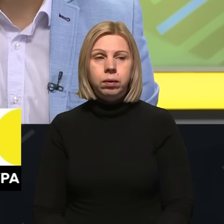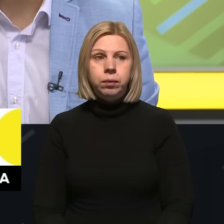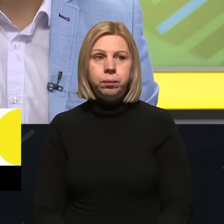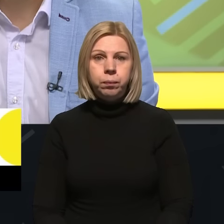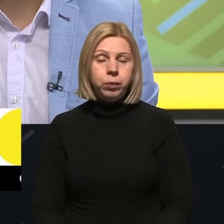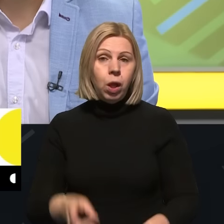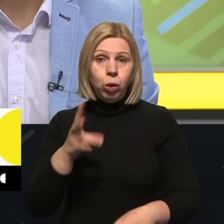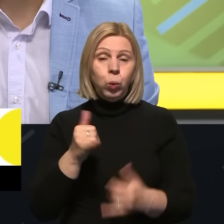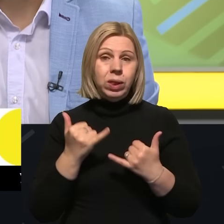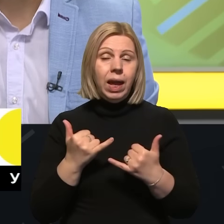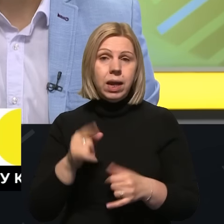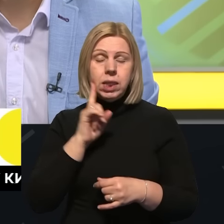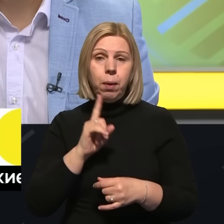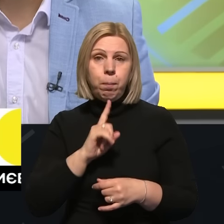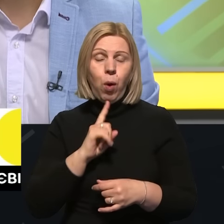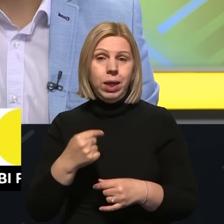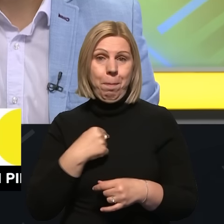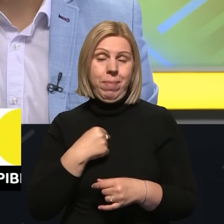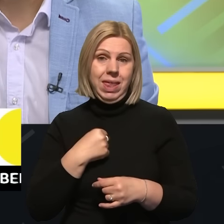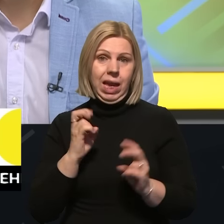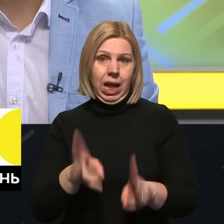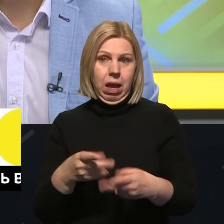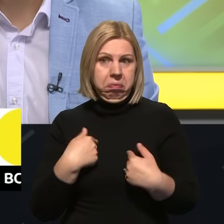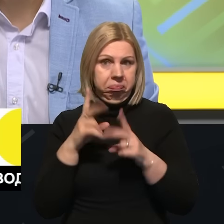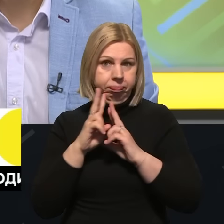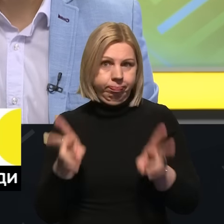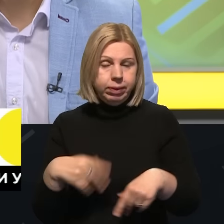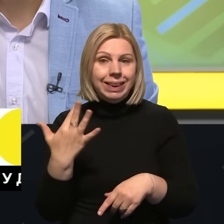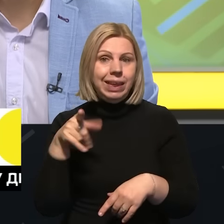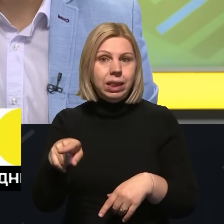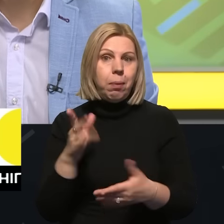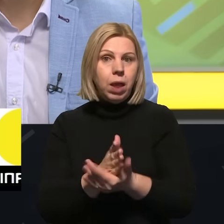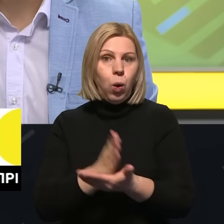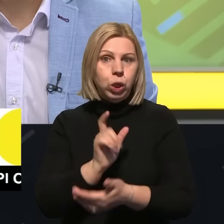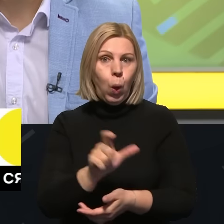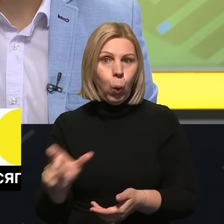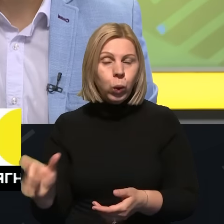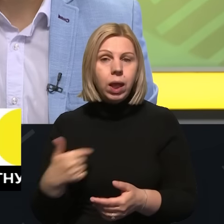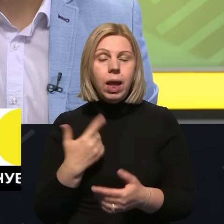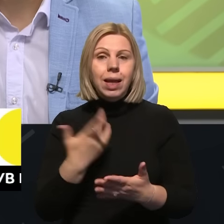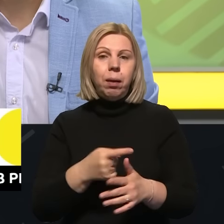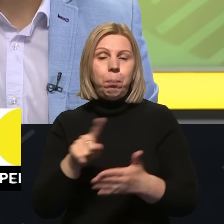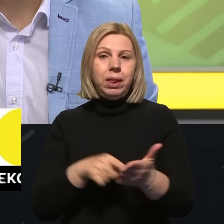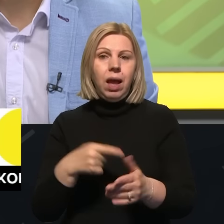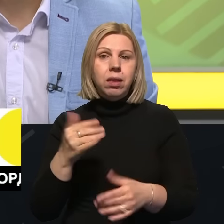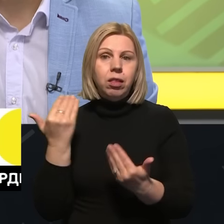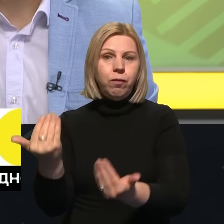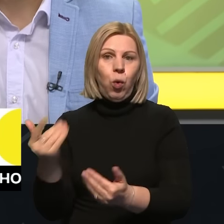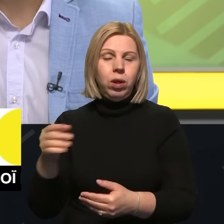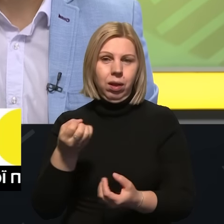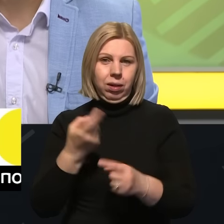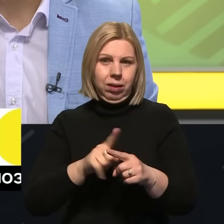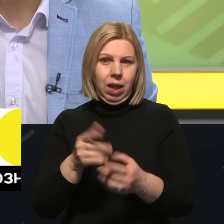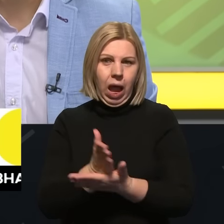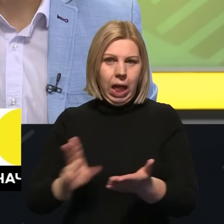Ну, наразі поки що мені, як речнику, невідомо скільки осіб там знаходиться. Це питання належить в площині військово-цивільних